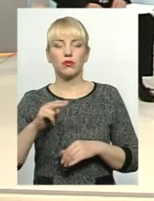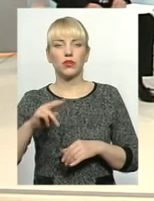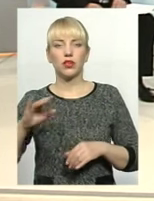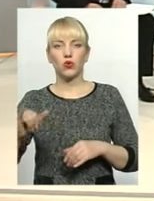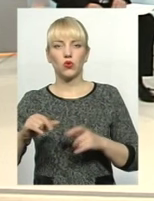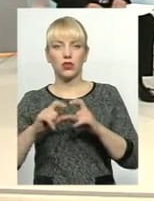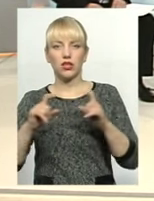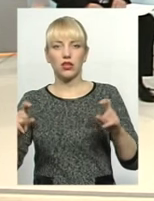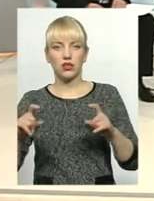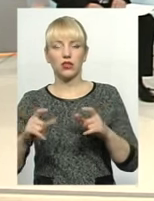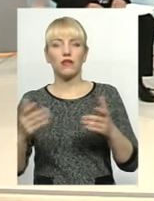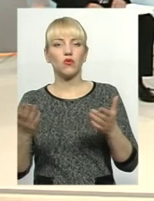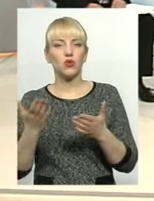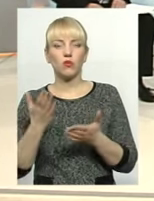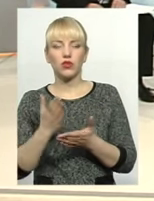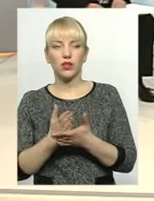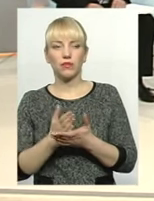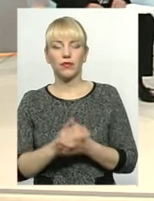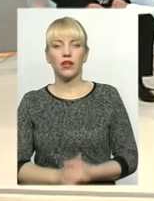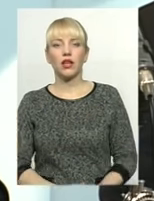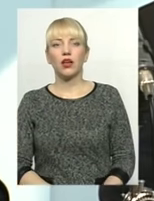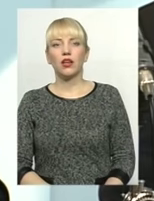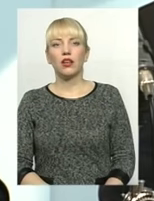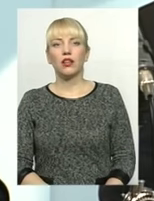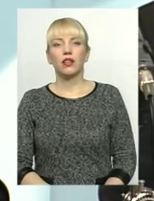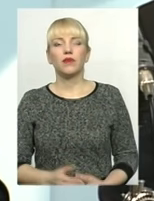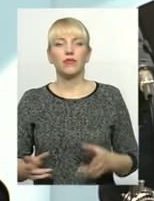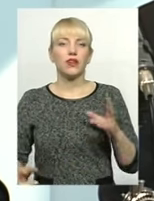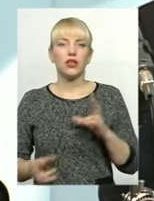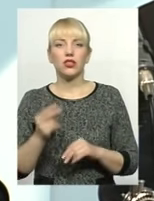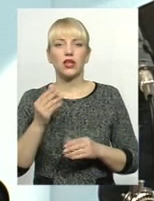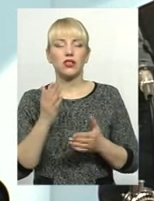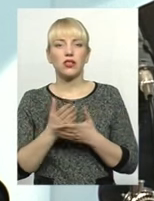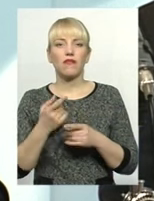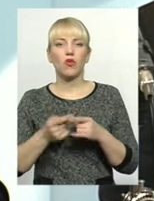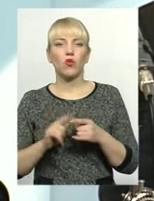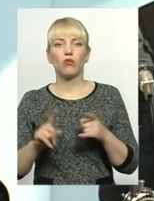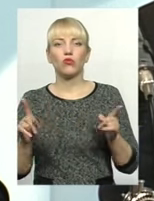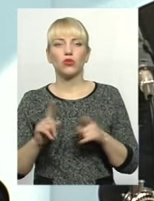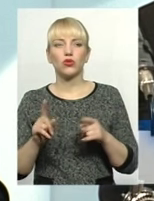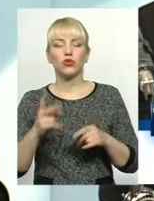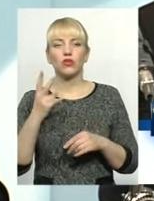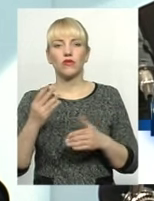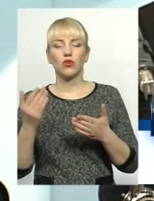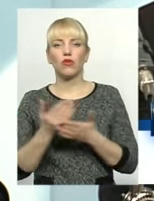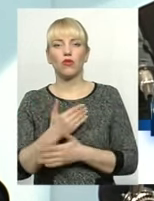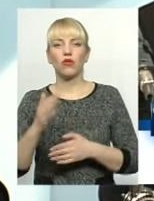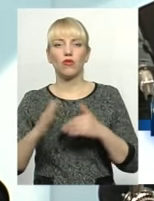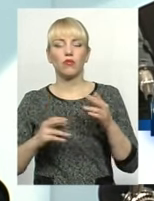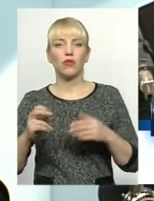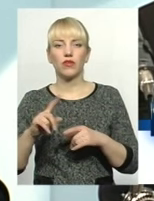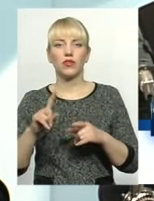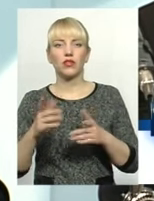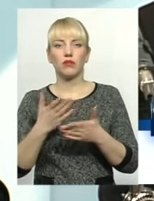чому він? Ну, шанс є в тому, що все-таки дві нових професії, які ми відкрили